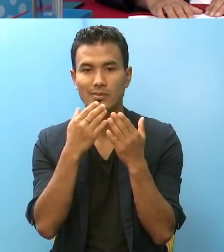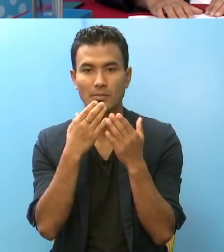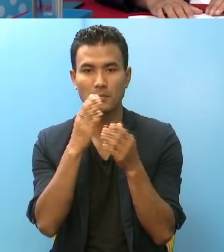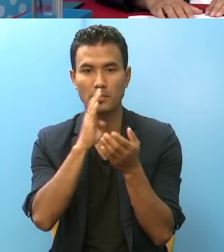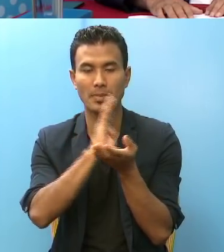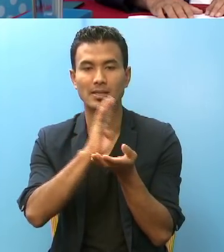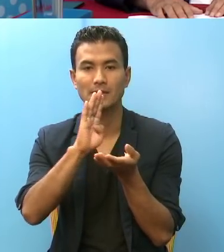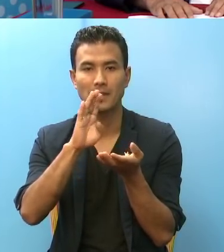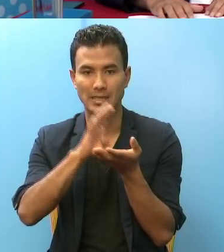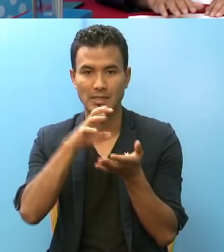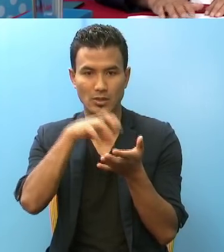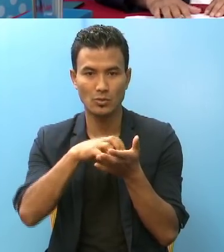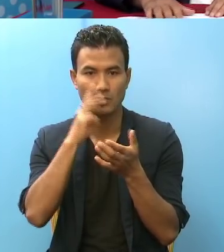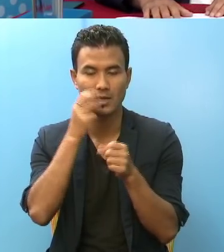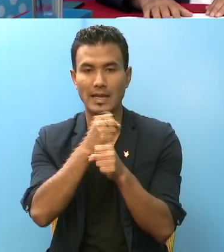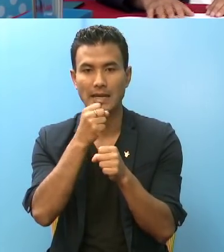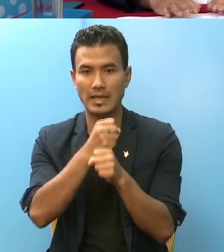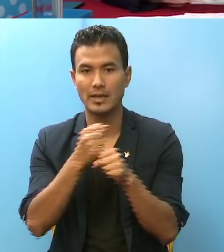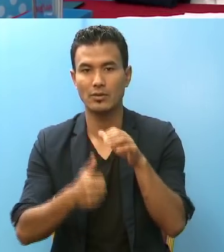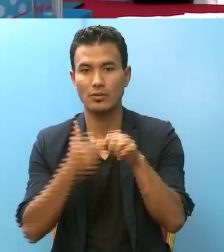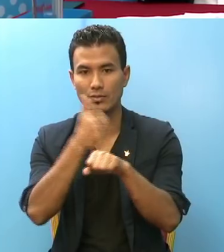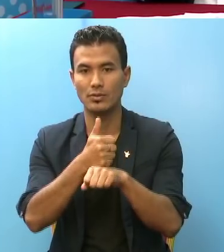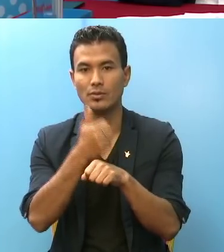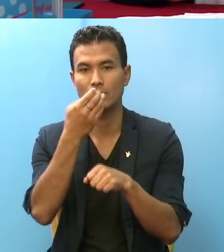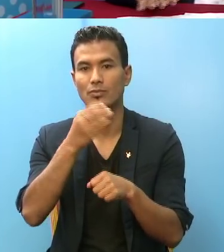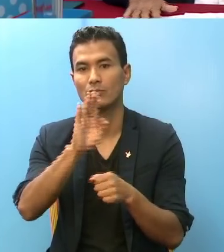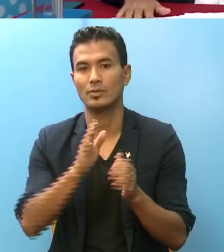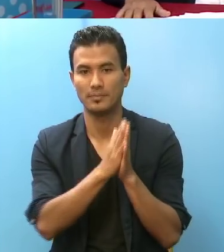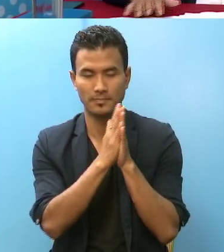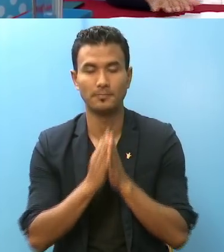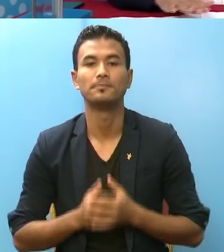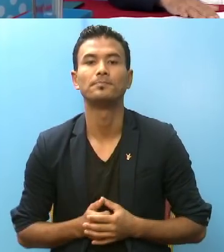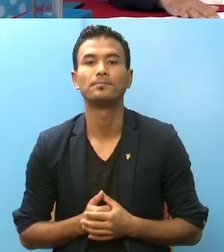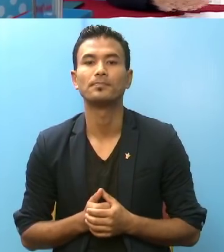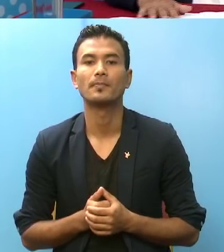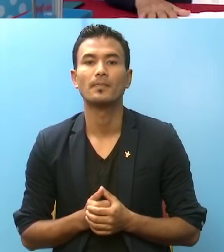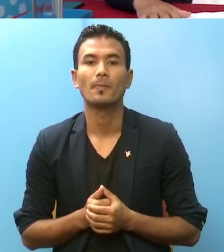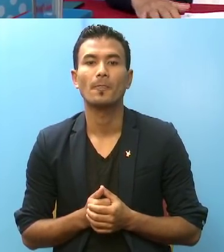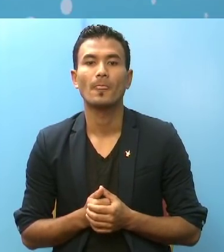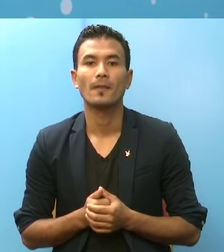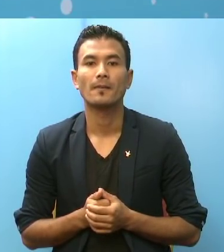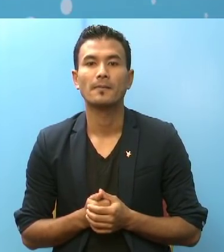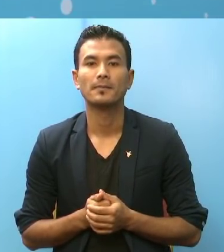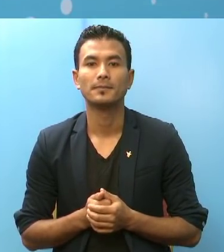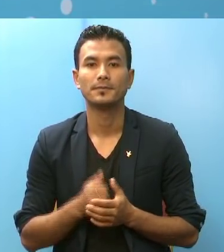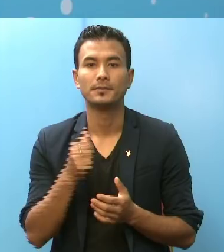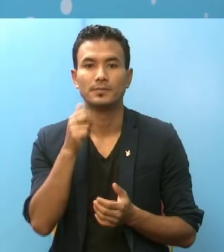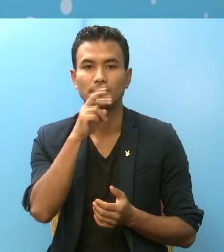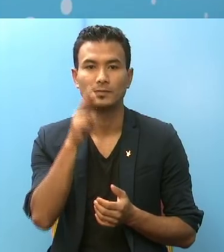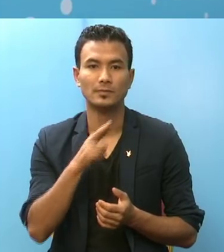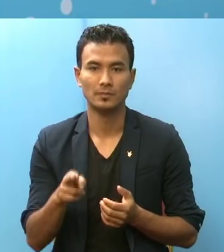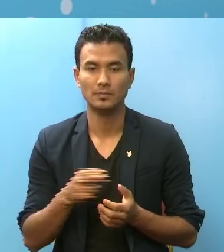वास्तवारी मां कारे कारी अग्याच्चे को रूप मां उन्हां चा रहा